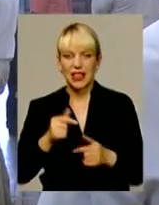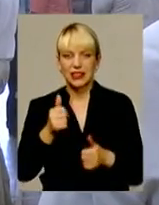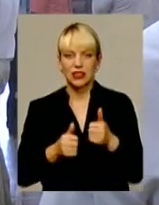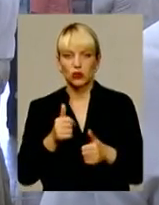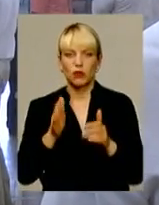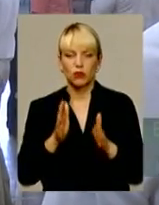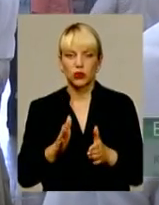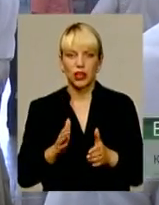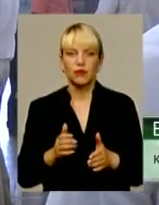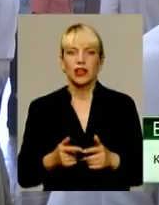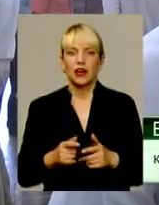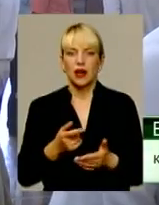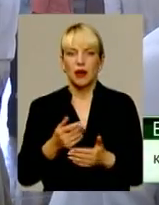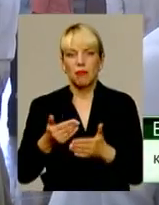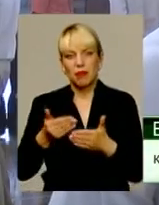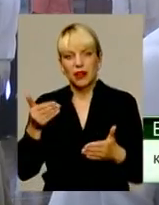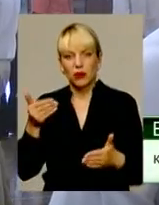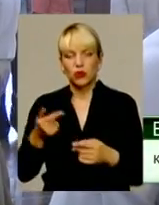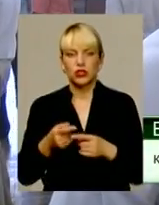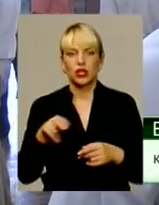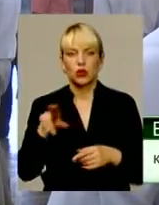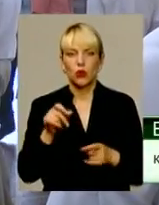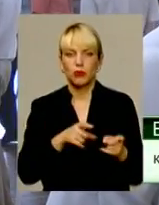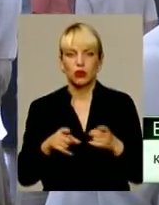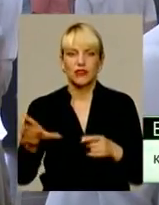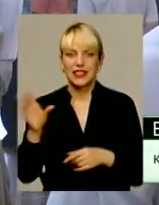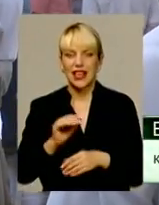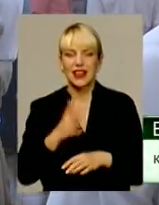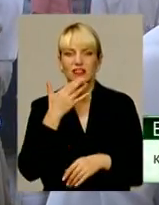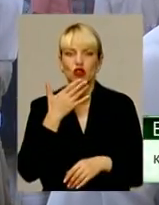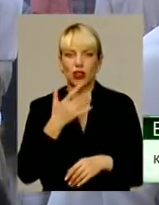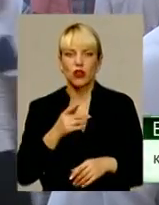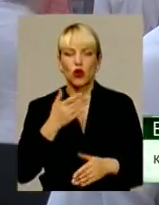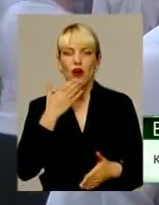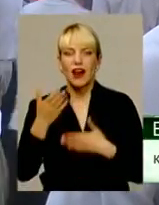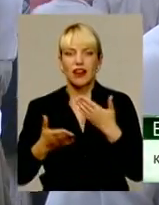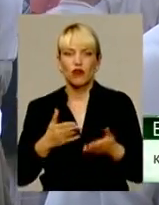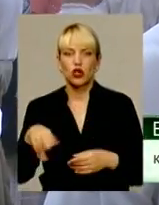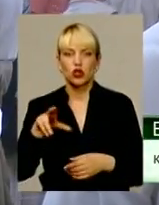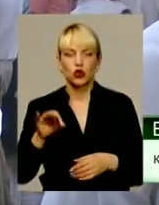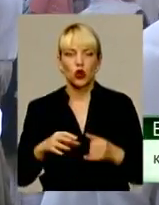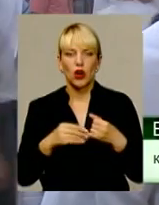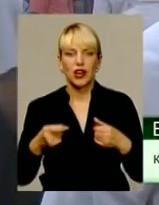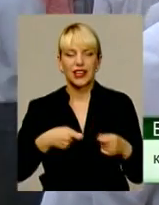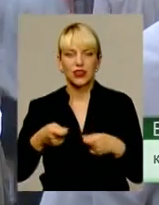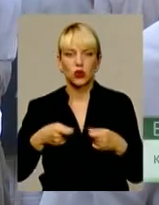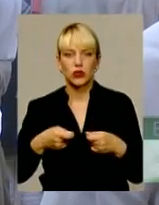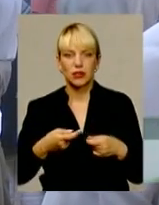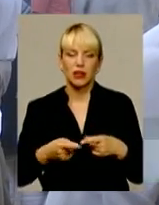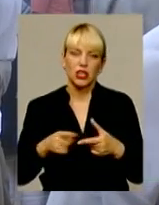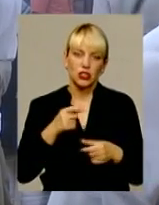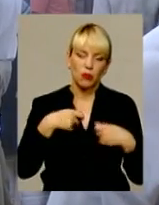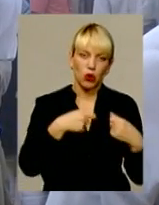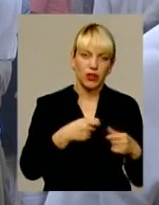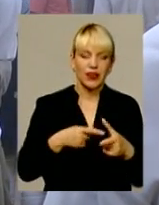прелюдією, перше, до підготовки, до всенаціонального референдуму щодо ринку землі, продавати, не